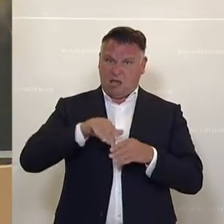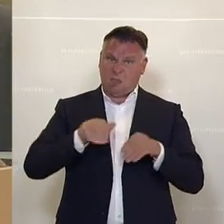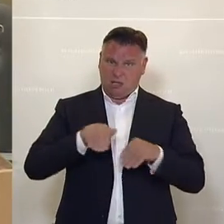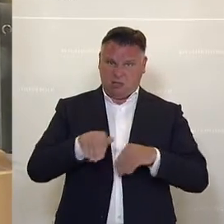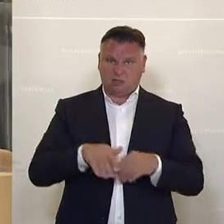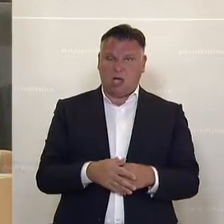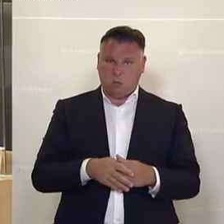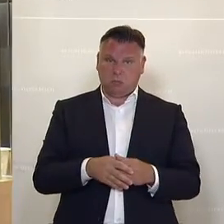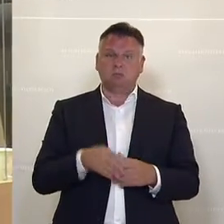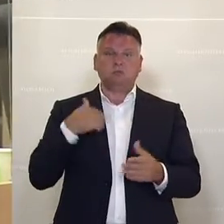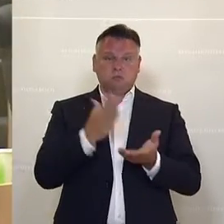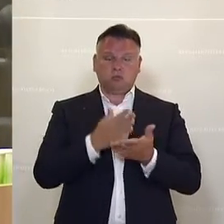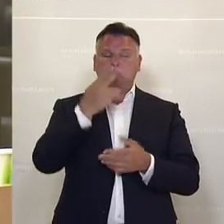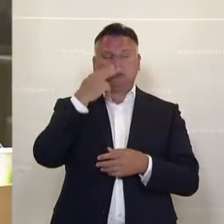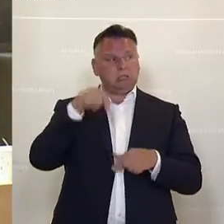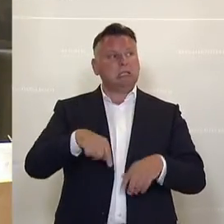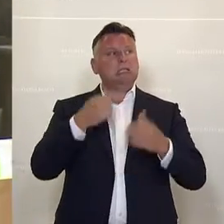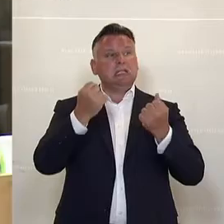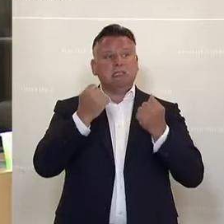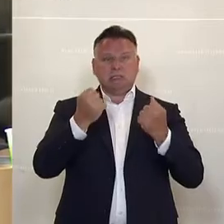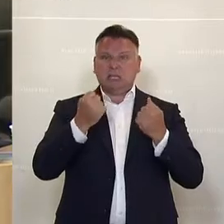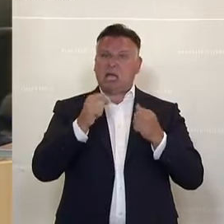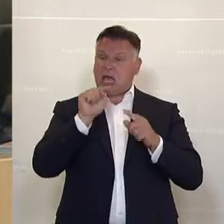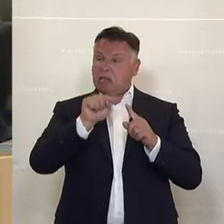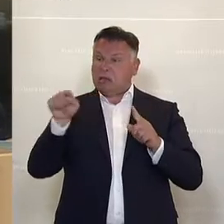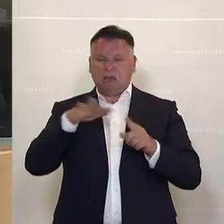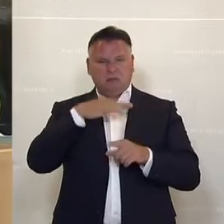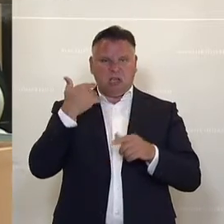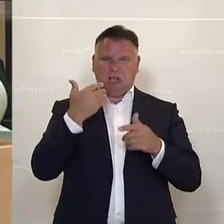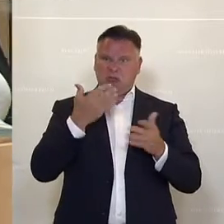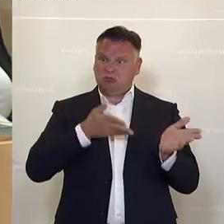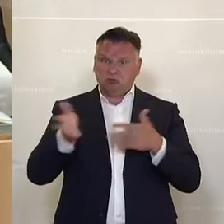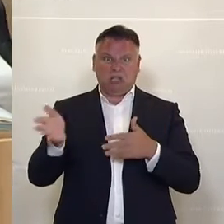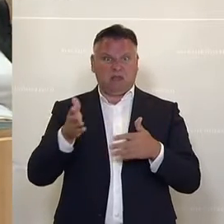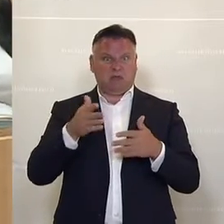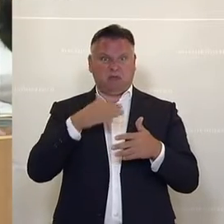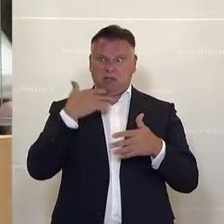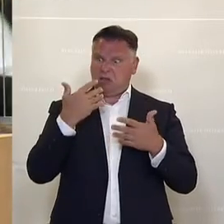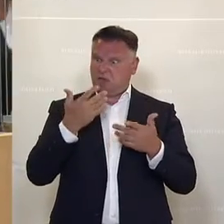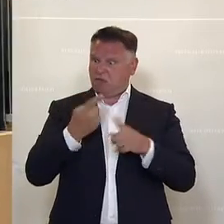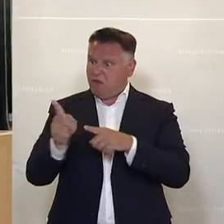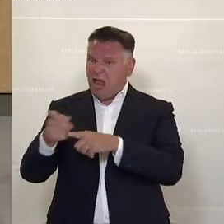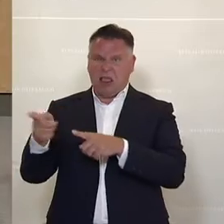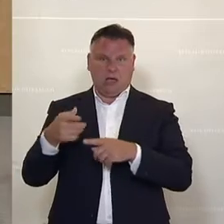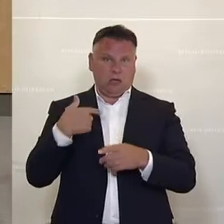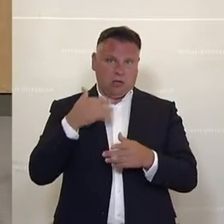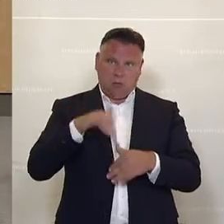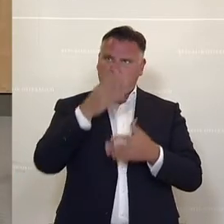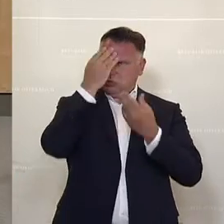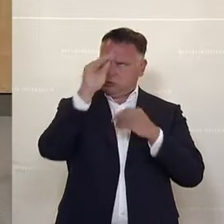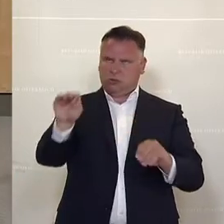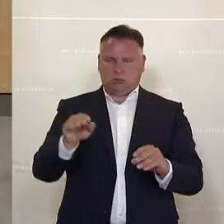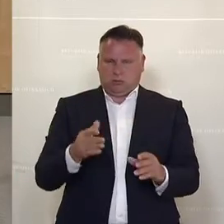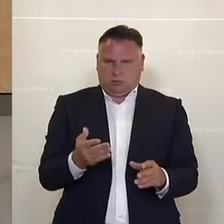belegen. In den Sicherheitsapparaten hat zahlreiche Schwächen und offene Flanken offenbart. Als Mahnmal steht